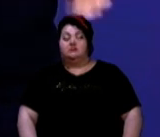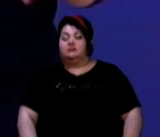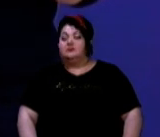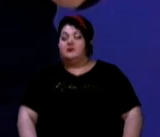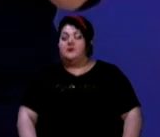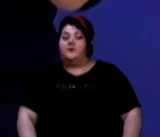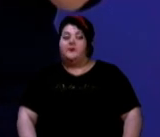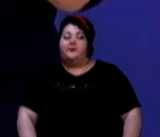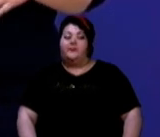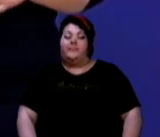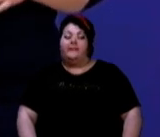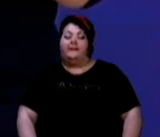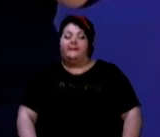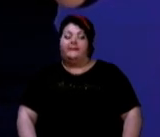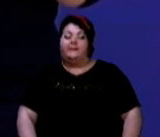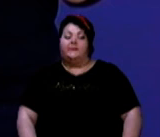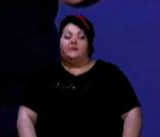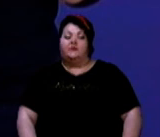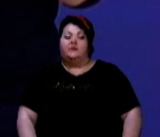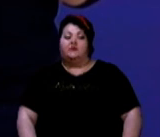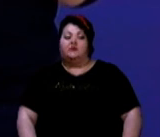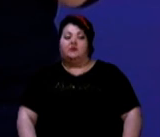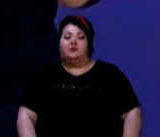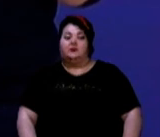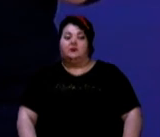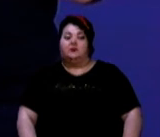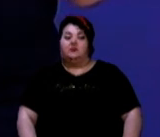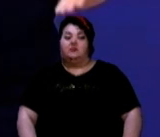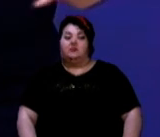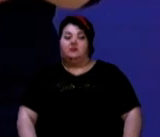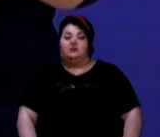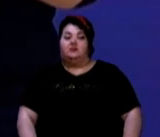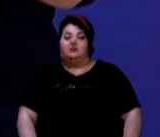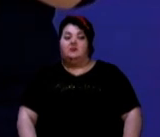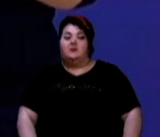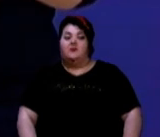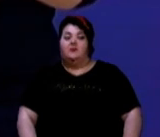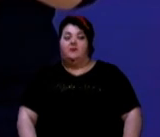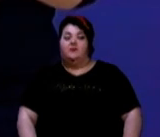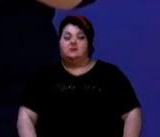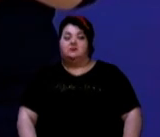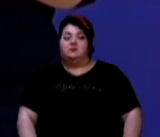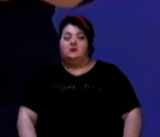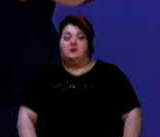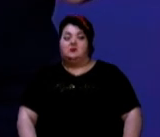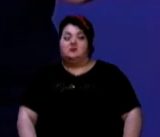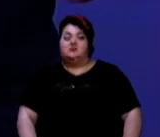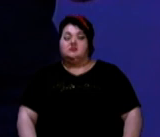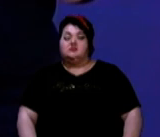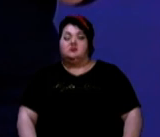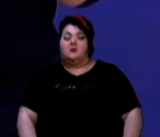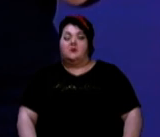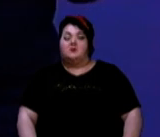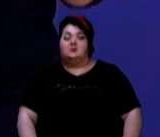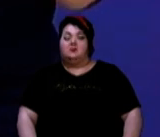людина на коронавірусну хворобу COVID-19, чи ні. Достатньо чітко цей механізм,